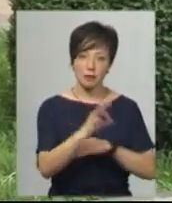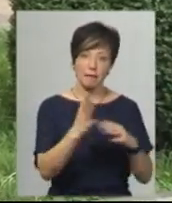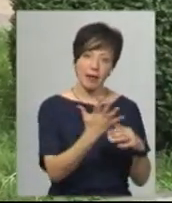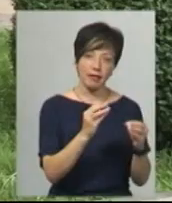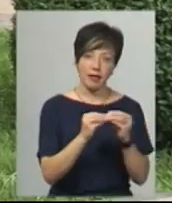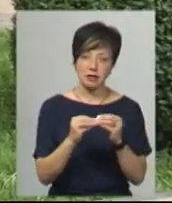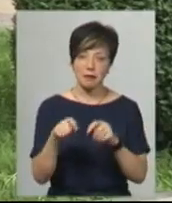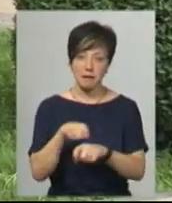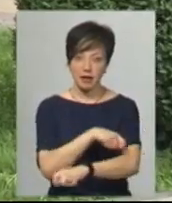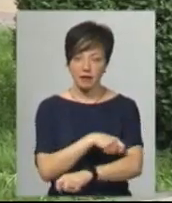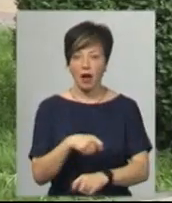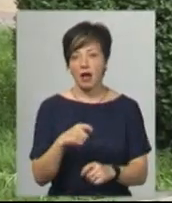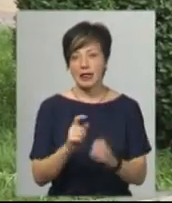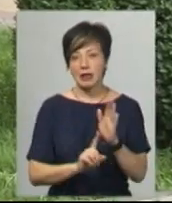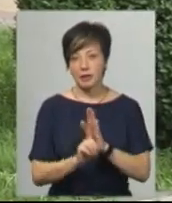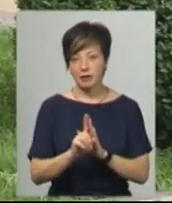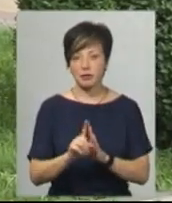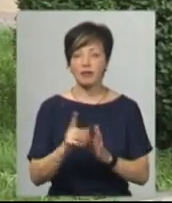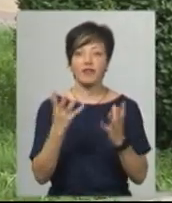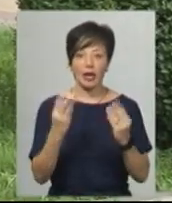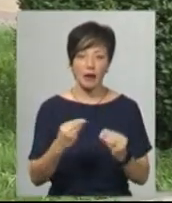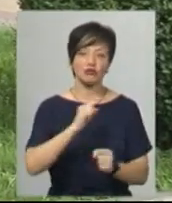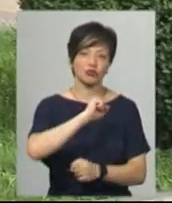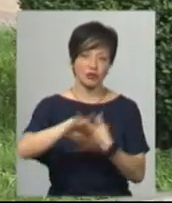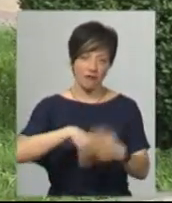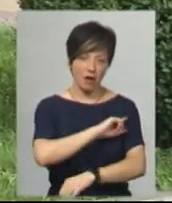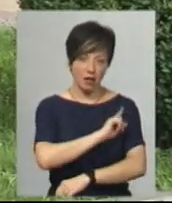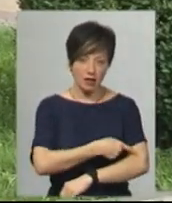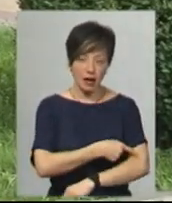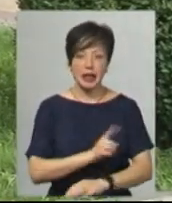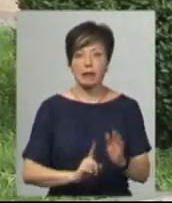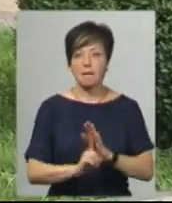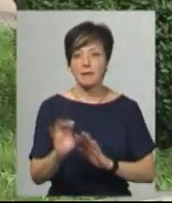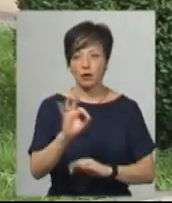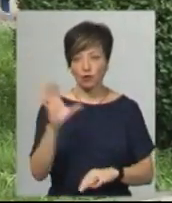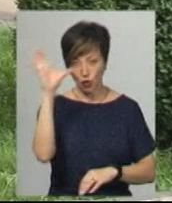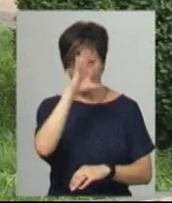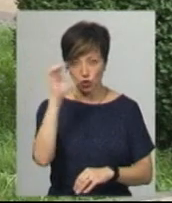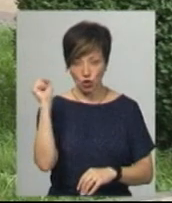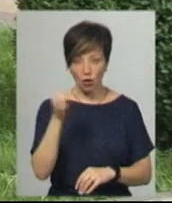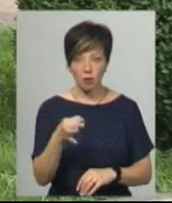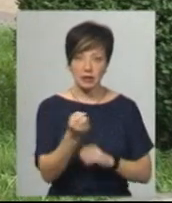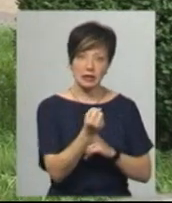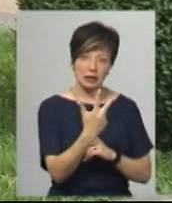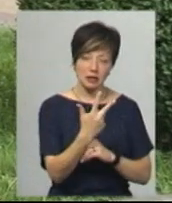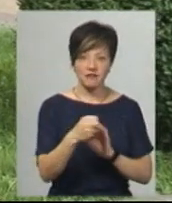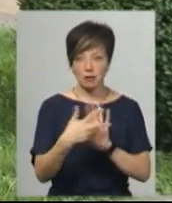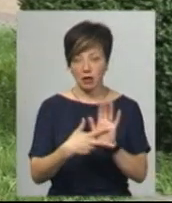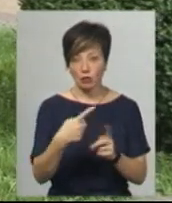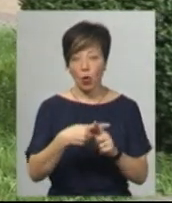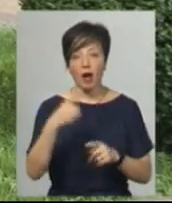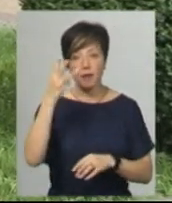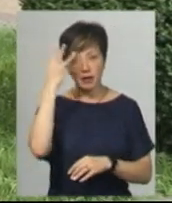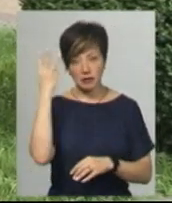температура повітря, а в день шквали – 15-20 метрів за секунду. Температура повітря вночі по області 13-18, у